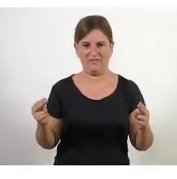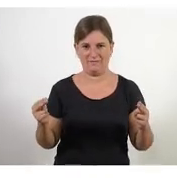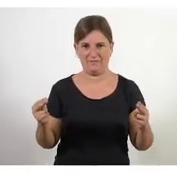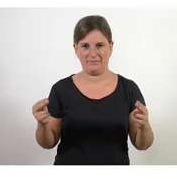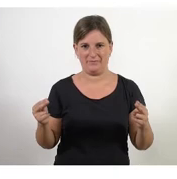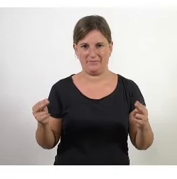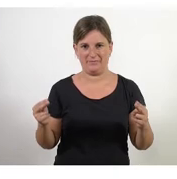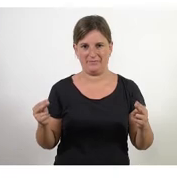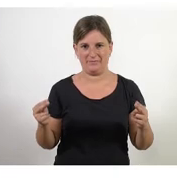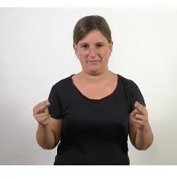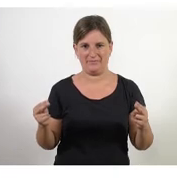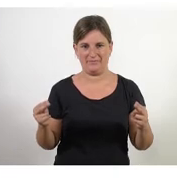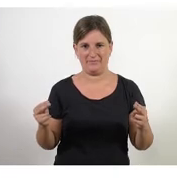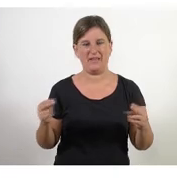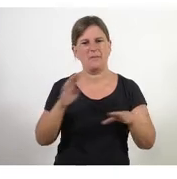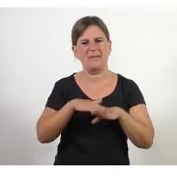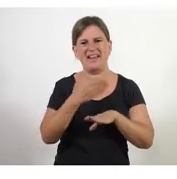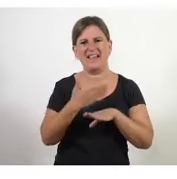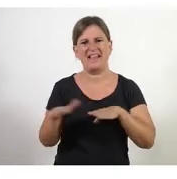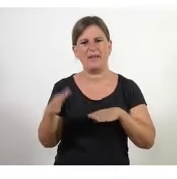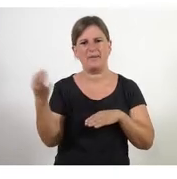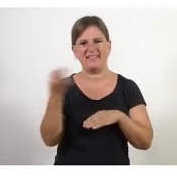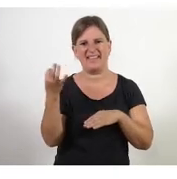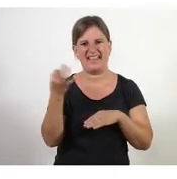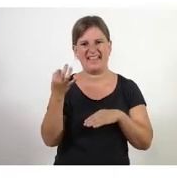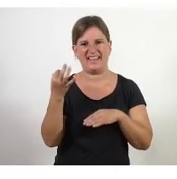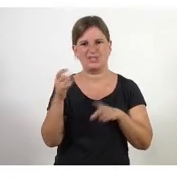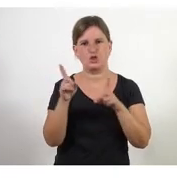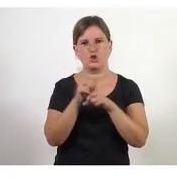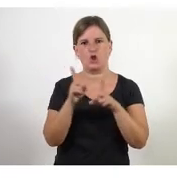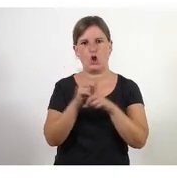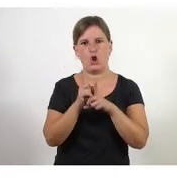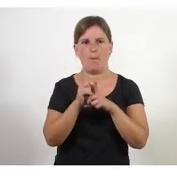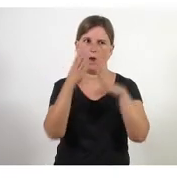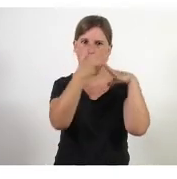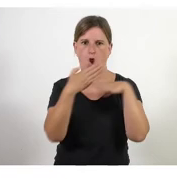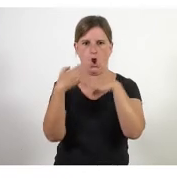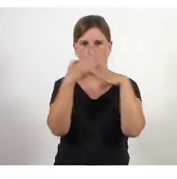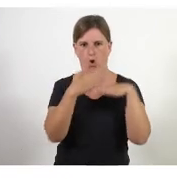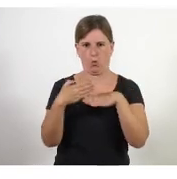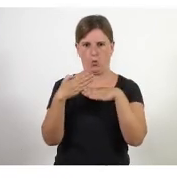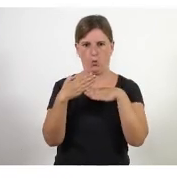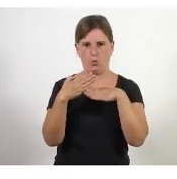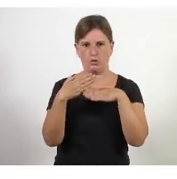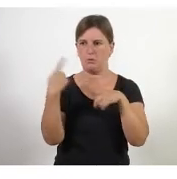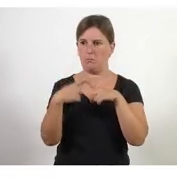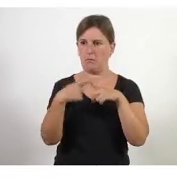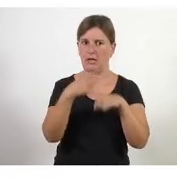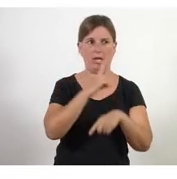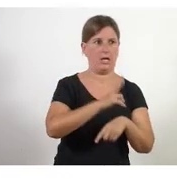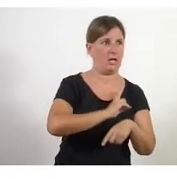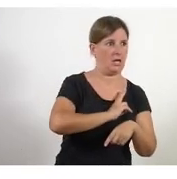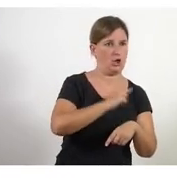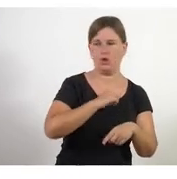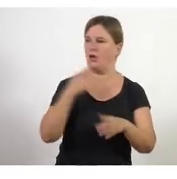mira aniré molt al gra què s'evita amb això? Agendes ocultes amb això s'evita el fet que a mi m'han dit x però jo quan vaig al